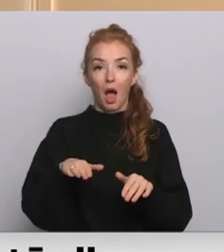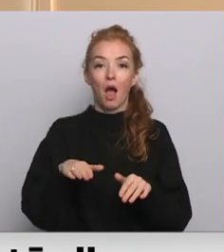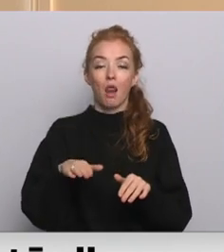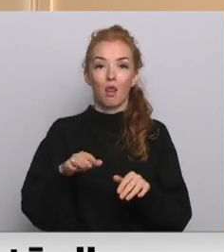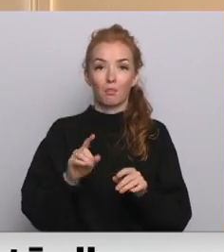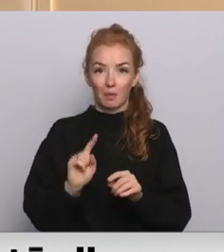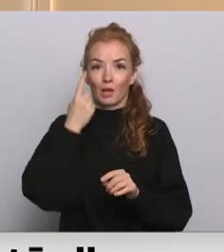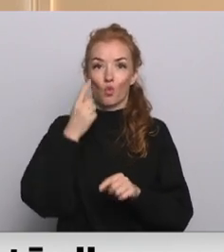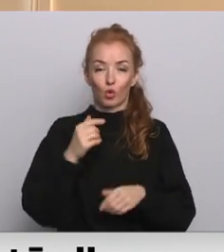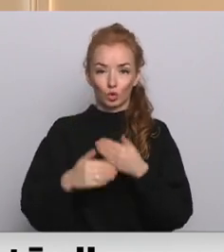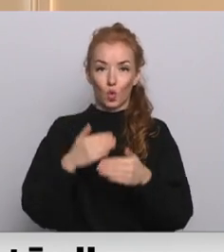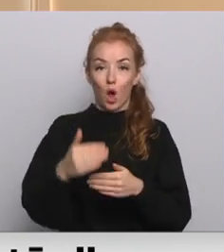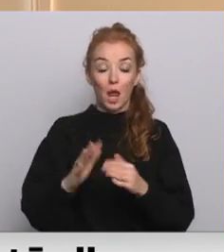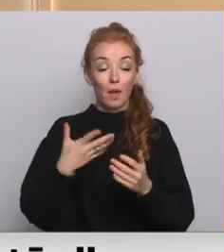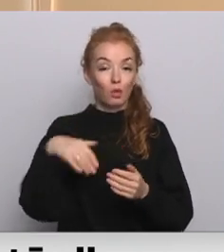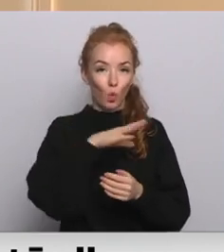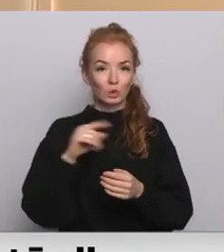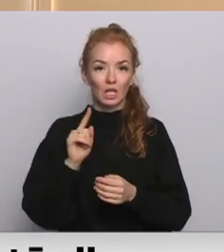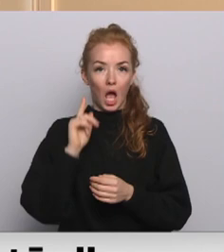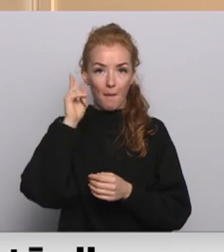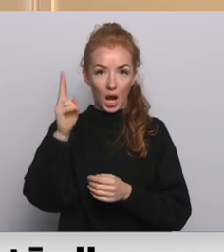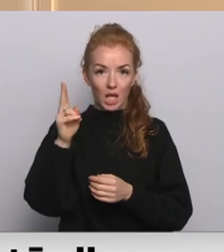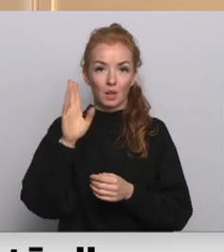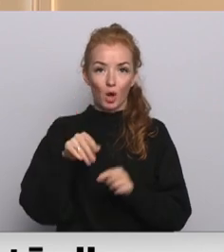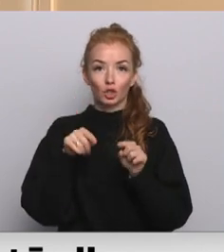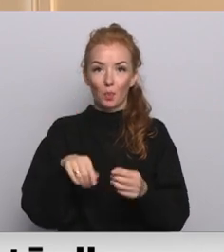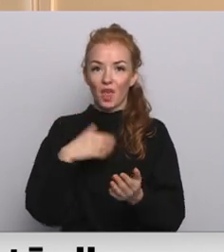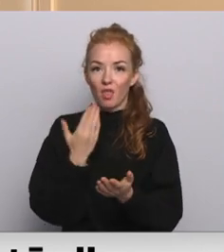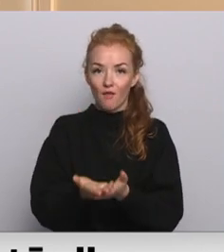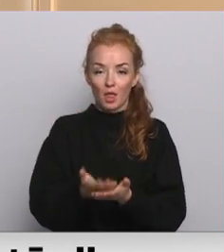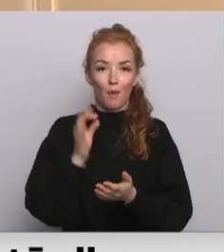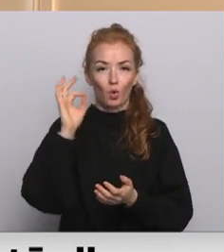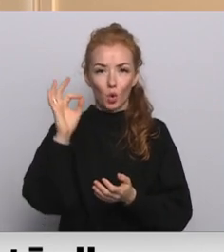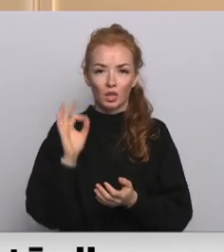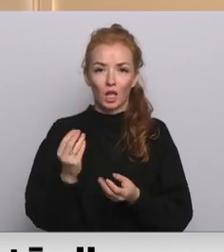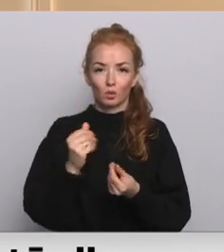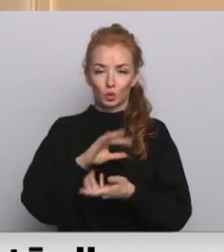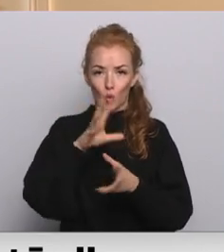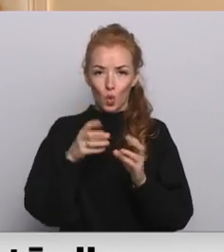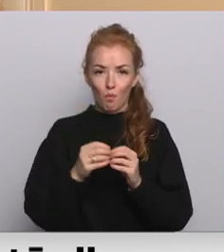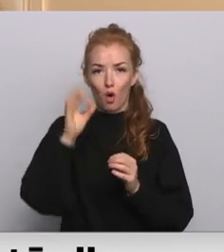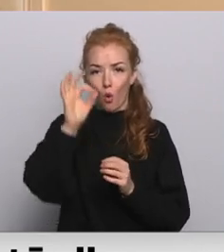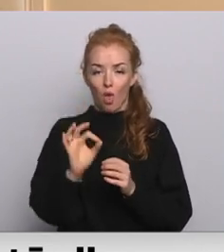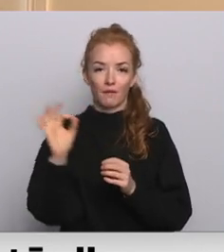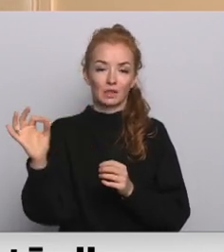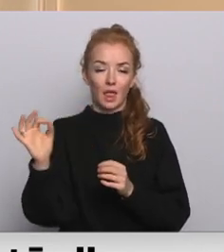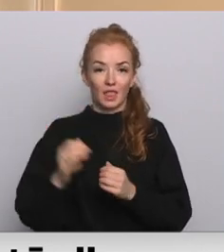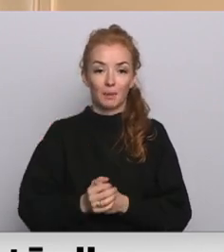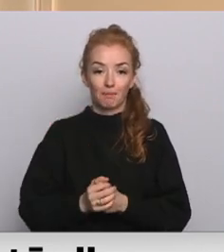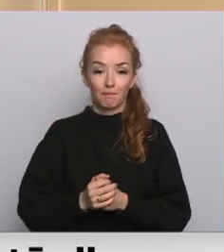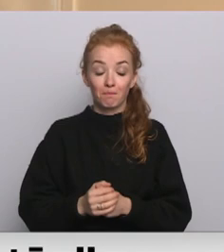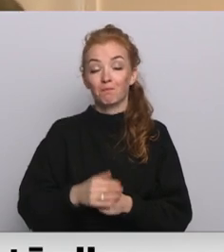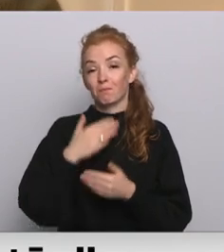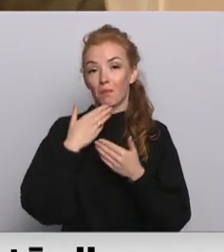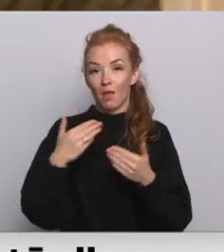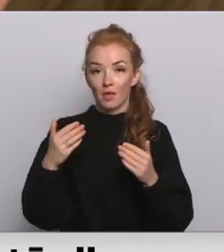sadzirdēšanu, bet mums ir jāpārliecinās par šiem visiem piedāvātajiem procentiem, summām, koeficentiem aprēķiniem. Jā, nu, pagaidām teikšu jums